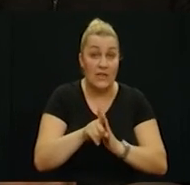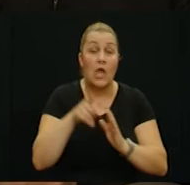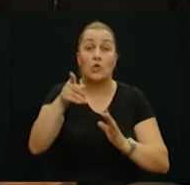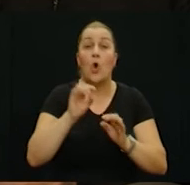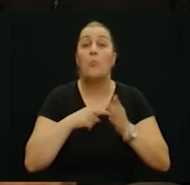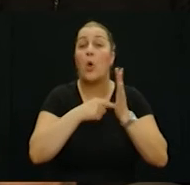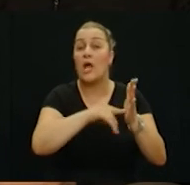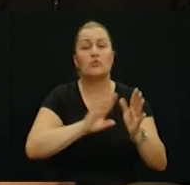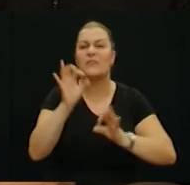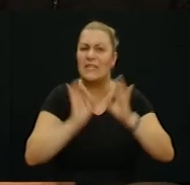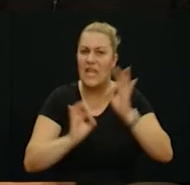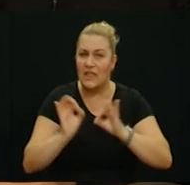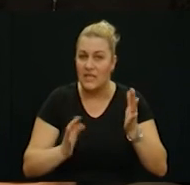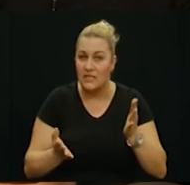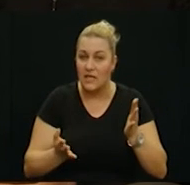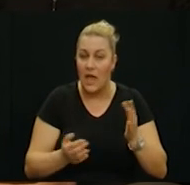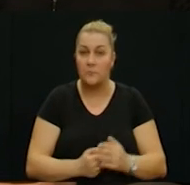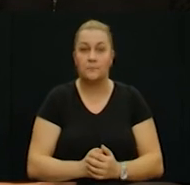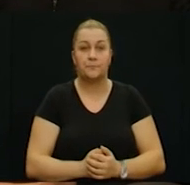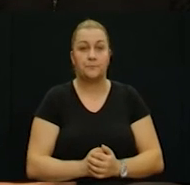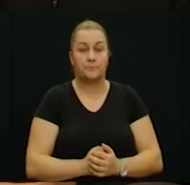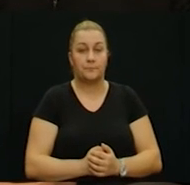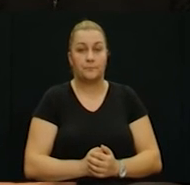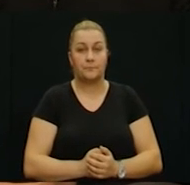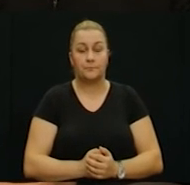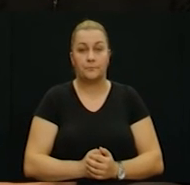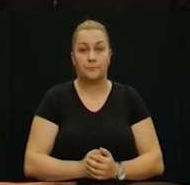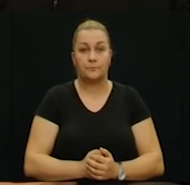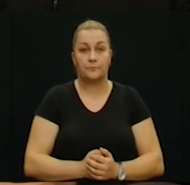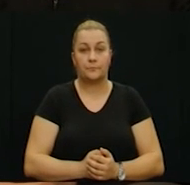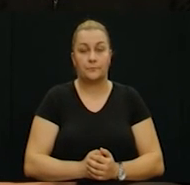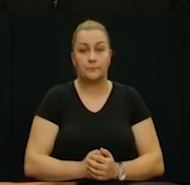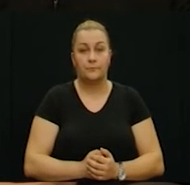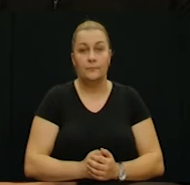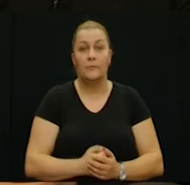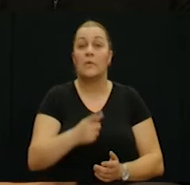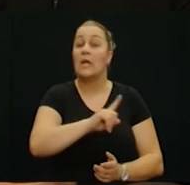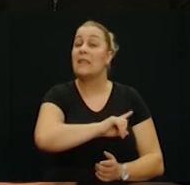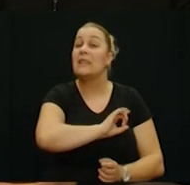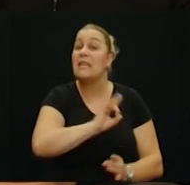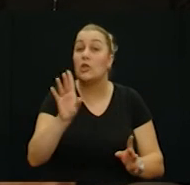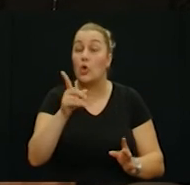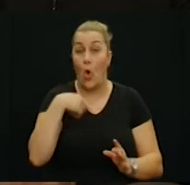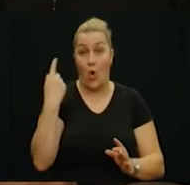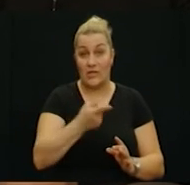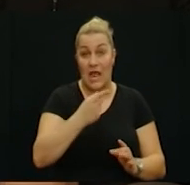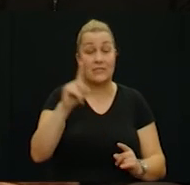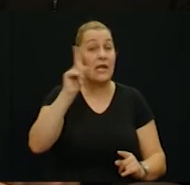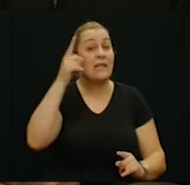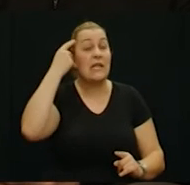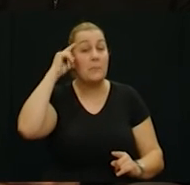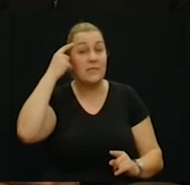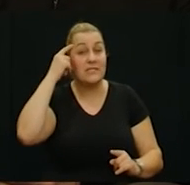sve statistike evo danas je i profesor Hebrang o tome na ovom našem simpoziju govorio niko od nas nije